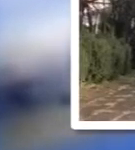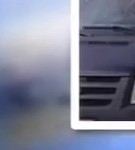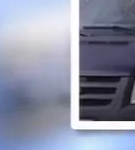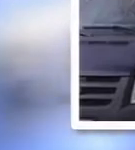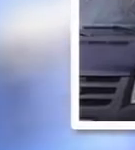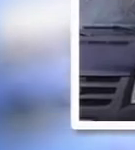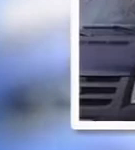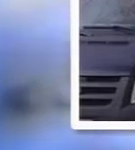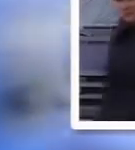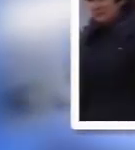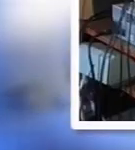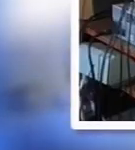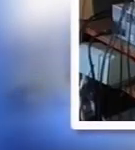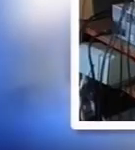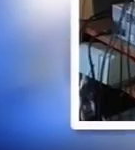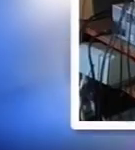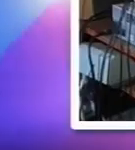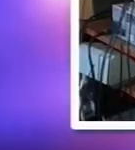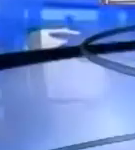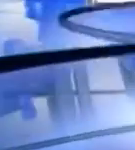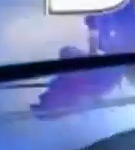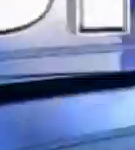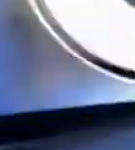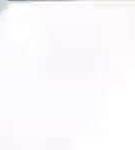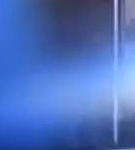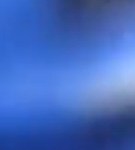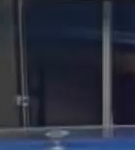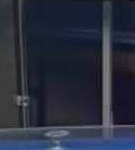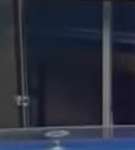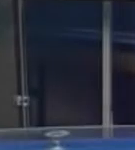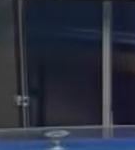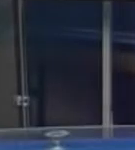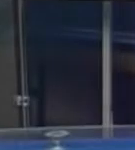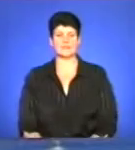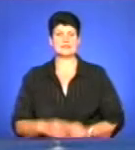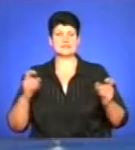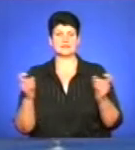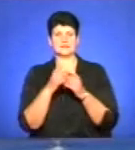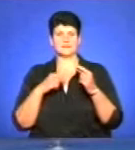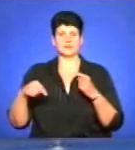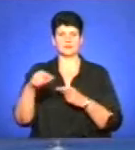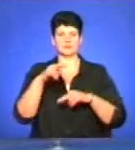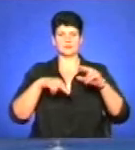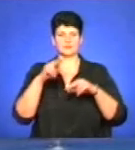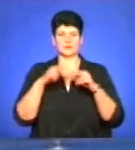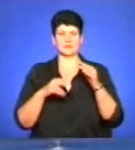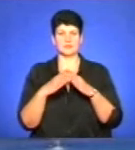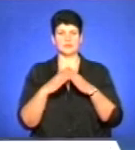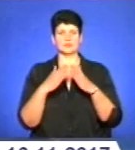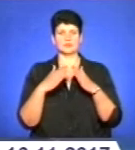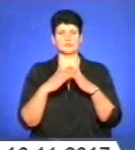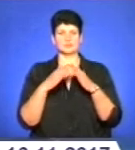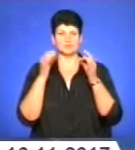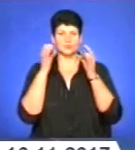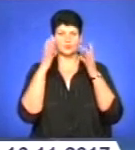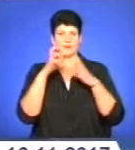відзначають День працівників радіо, телебачення та зв'язку. Скандал довкола забудови на території Палацу культури Березіль